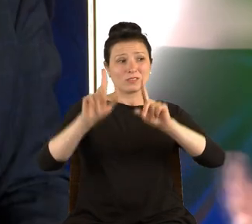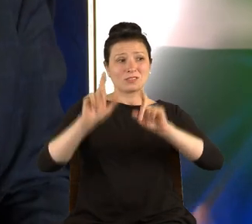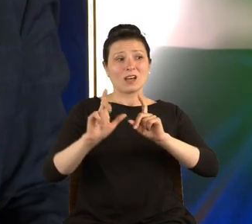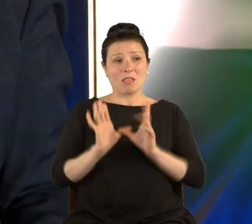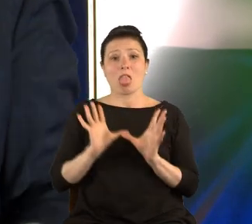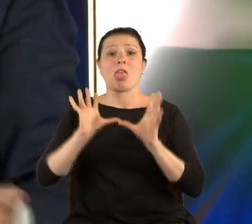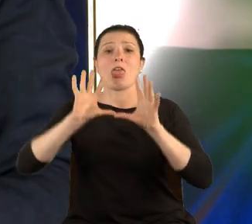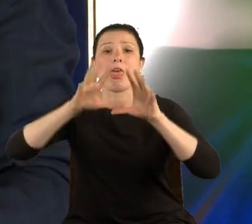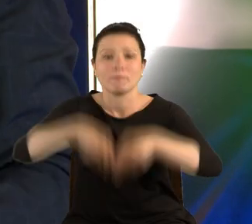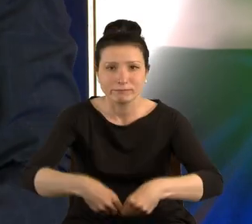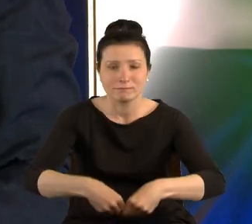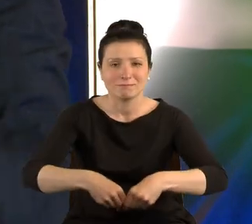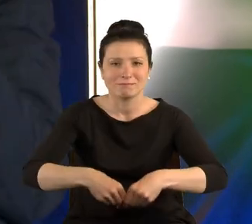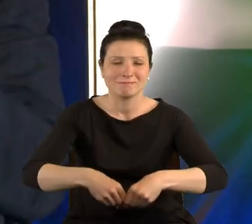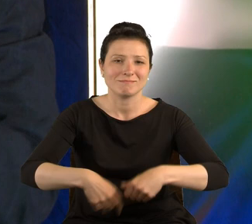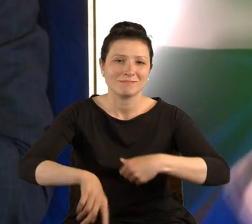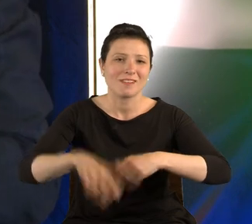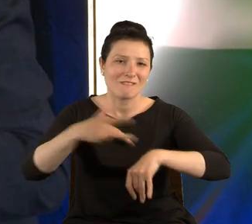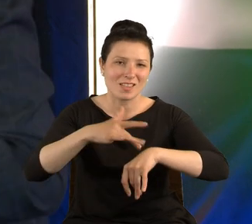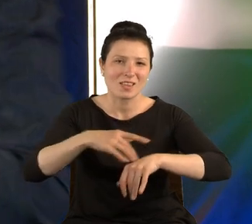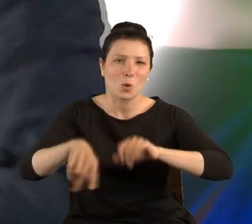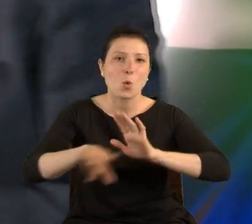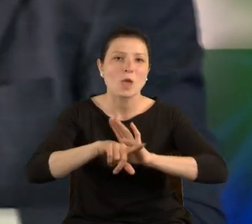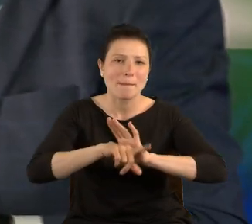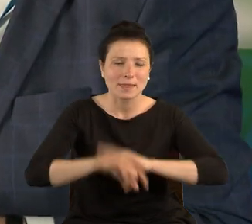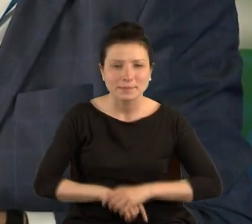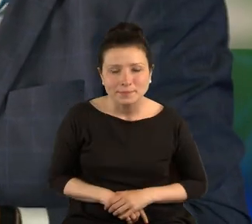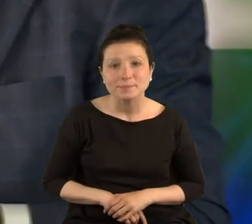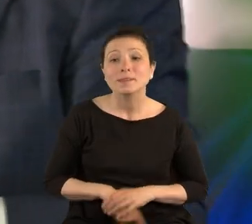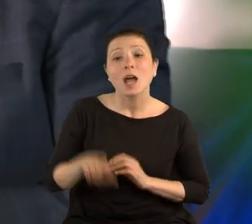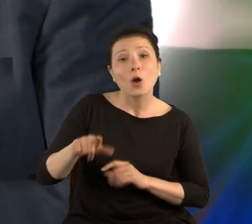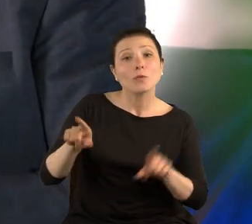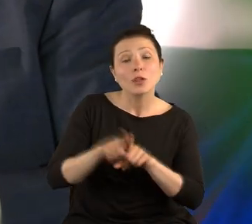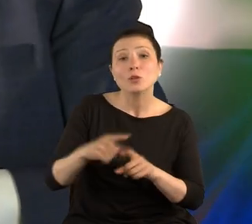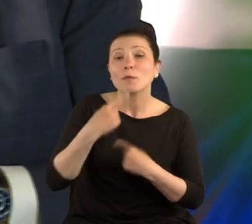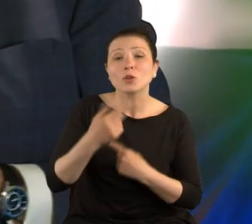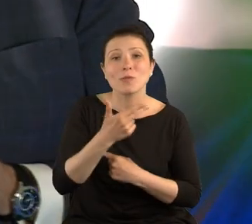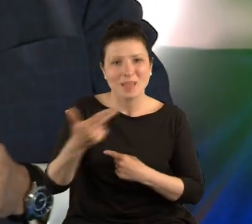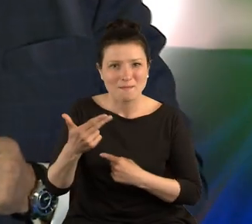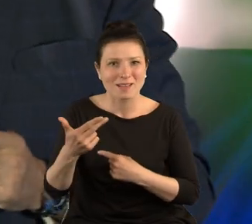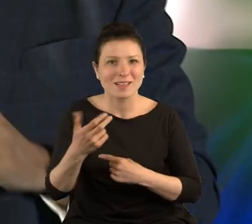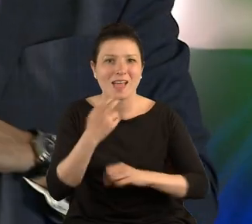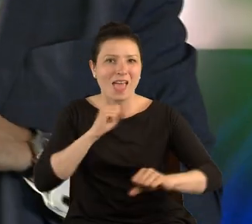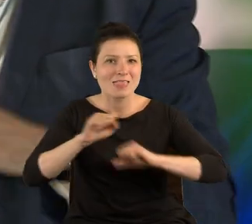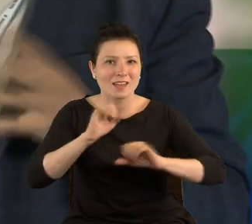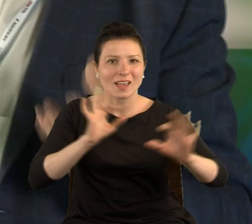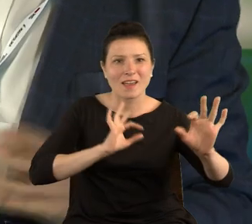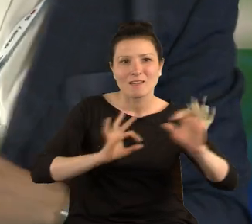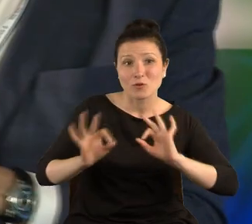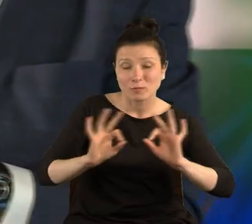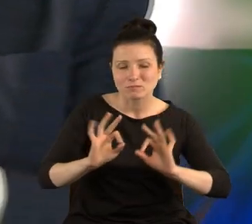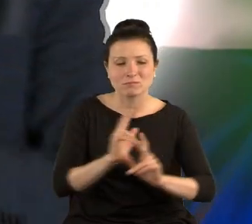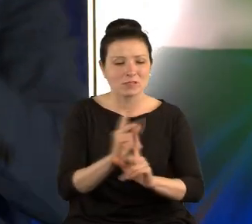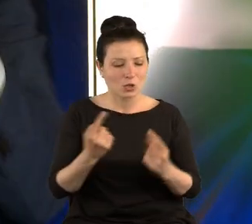rachunek jest ujemny. Ale on też powiedział o metabolizmie informacyjnym, że każdy